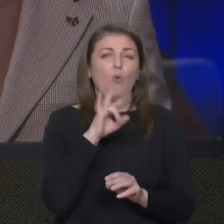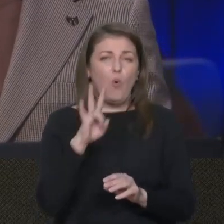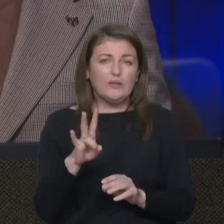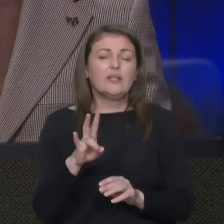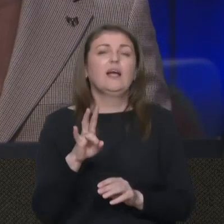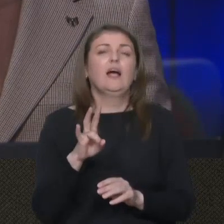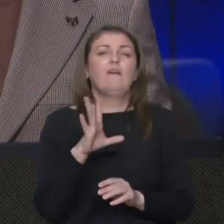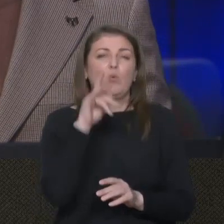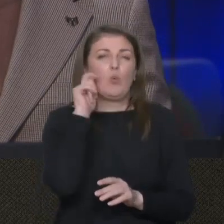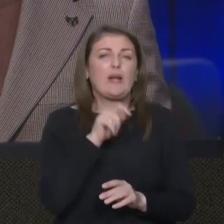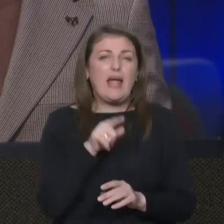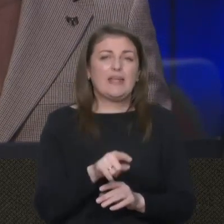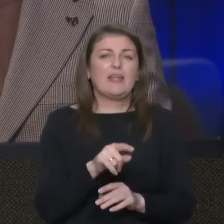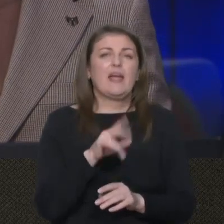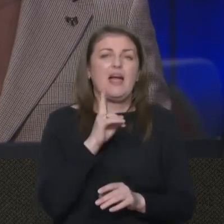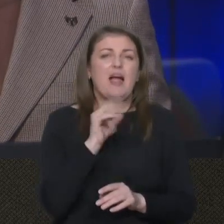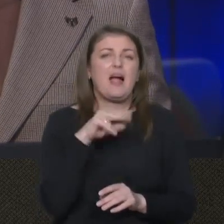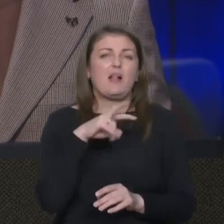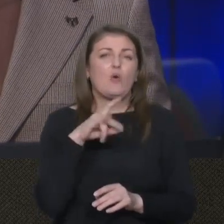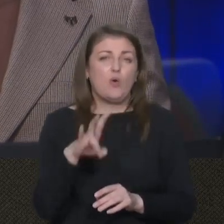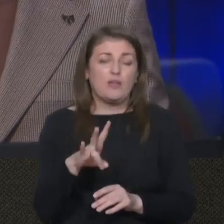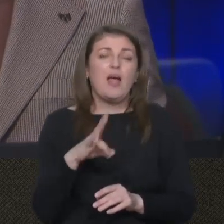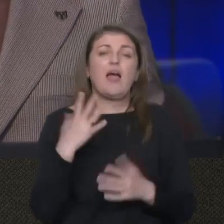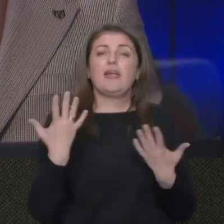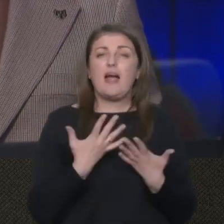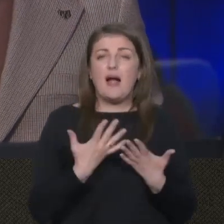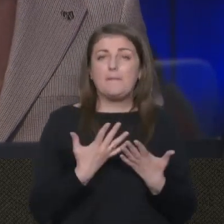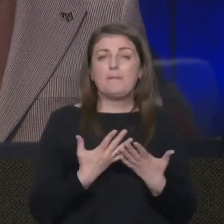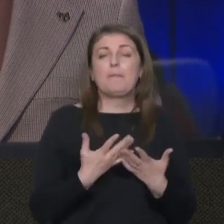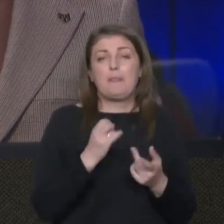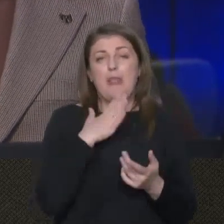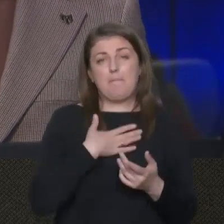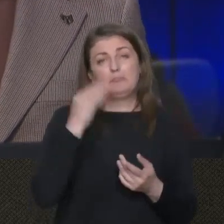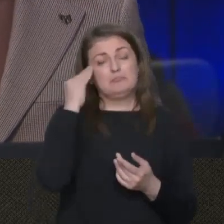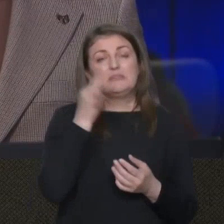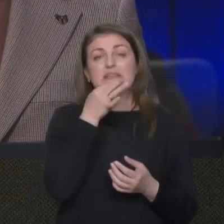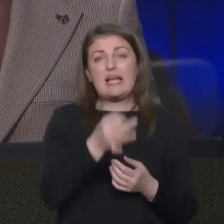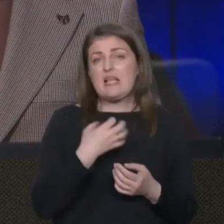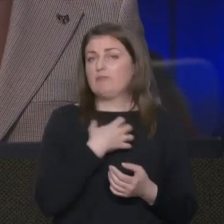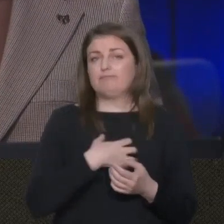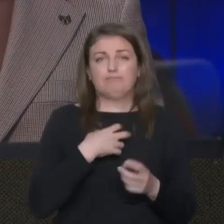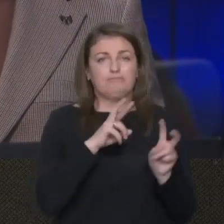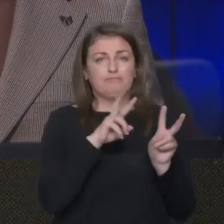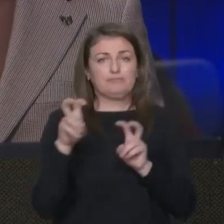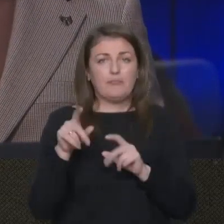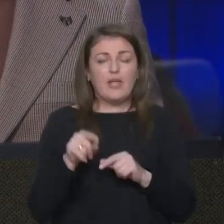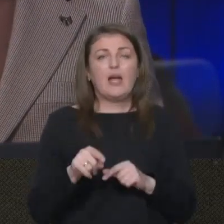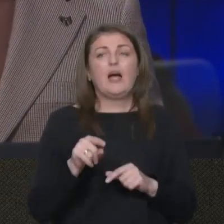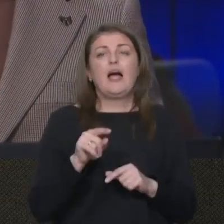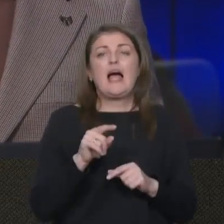Україні, Ноель Калхун, яка, на мій погляд, сказала ключові тези, що